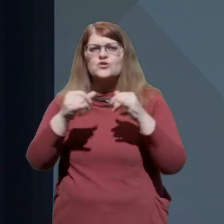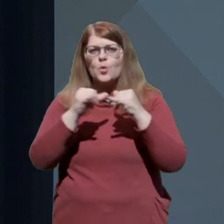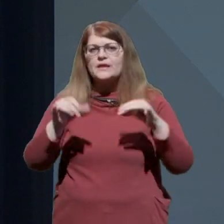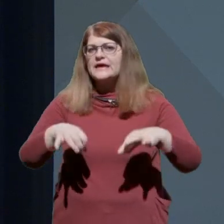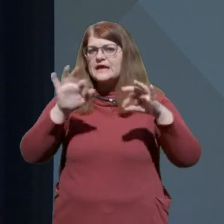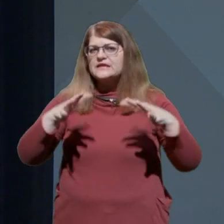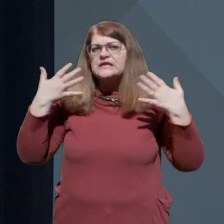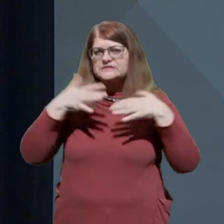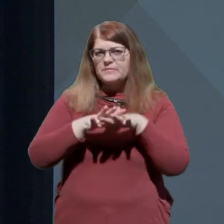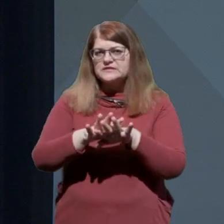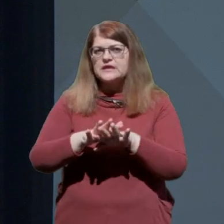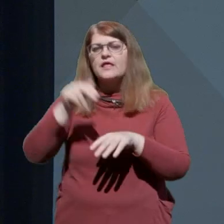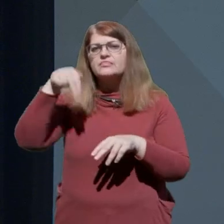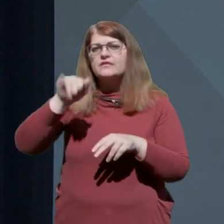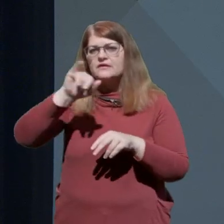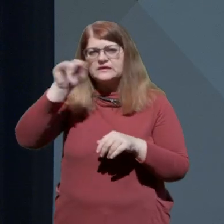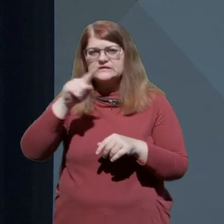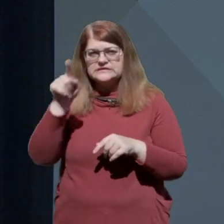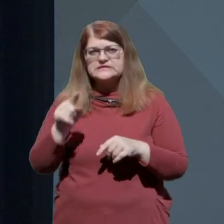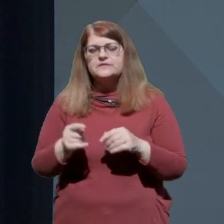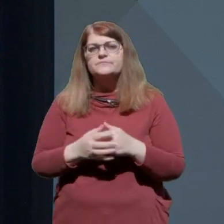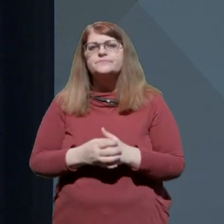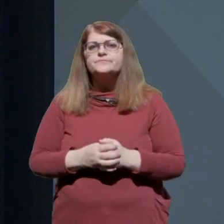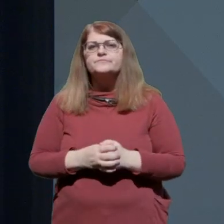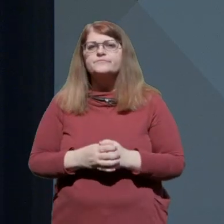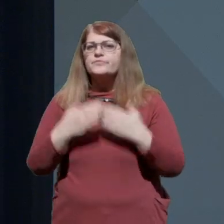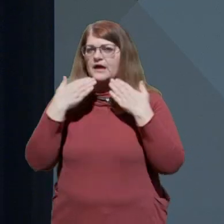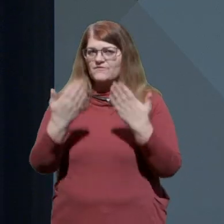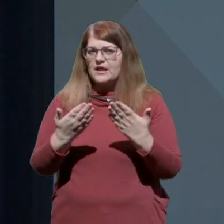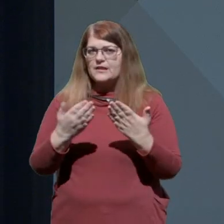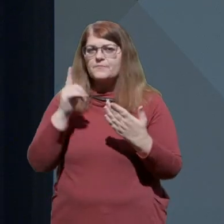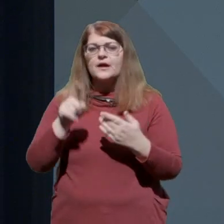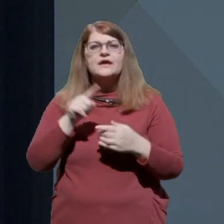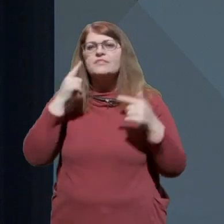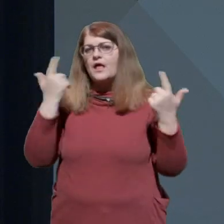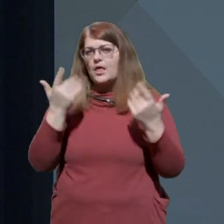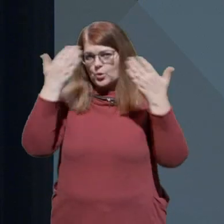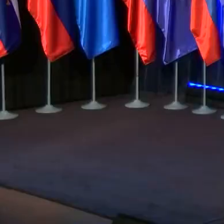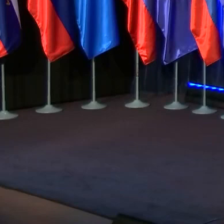na spletni strani Nacionalnega inštituta za javno zdravje. Hvala lepa in las konot.